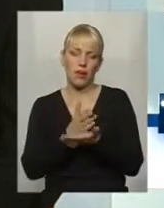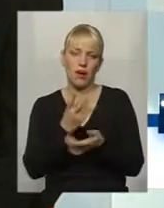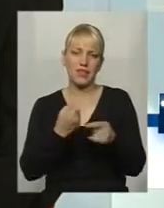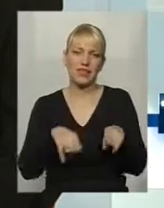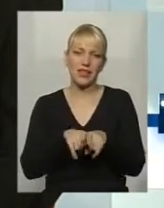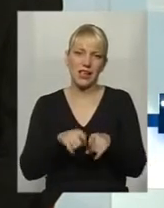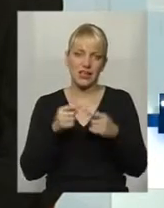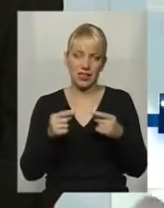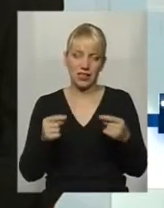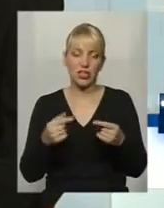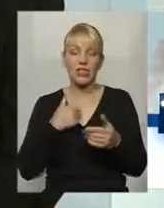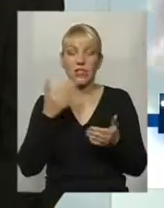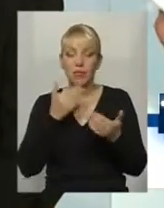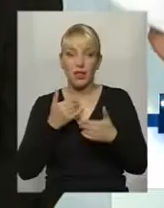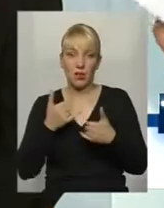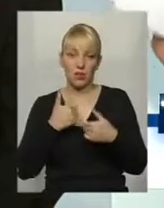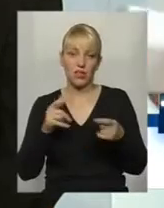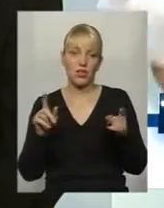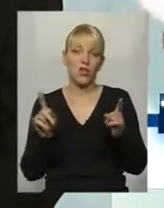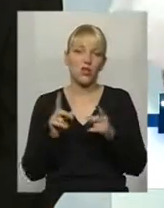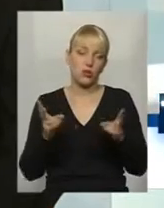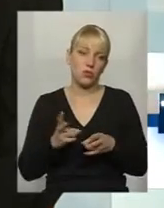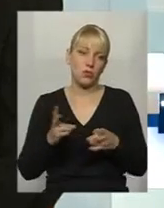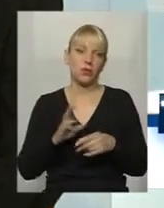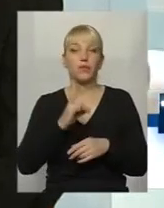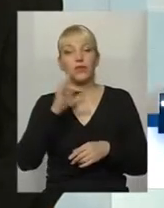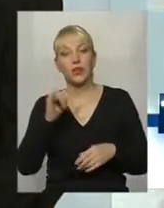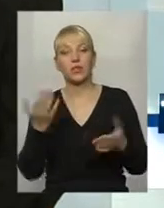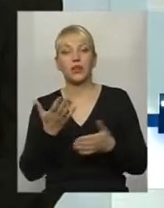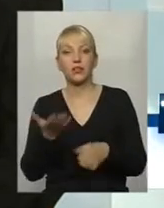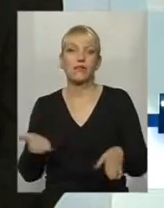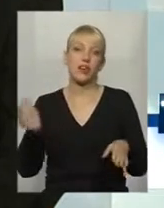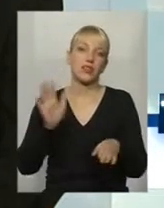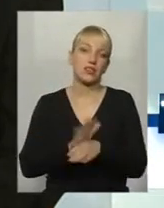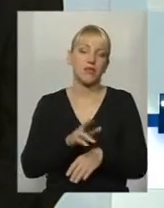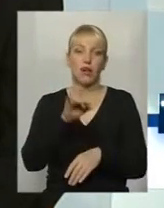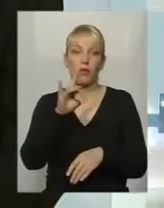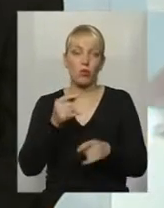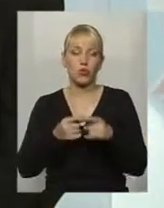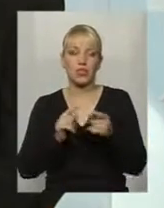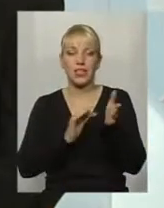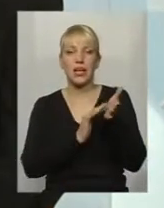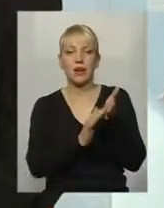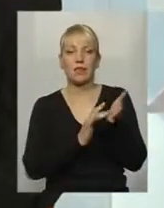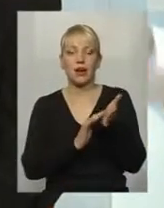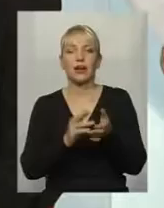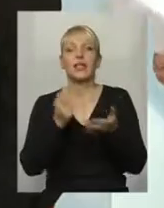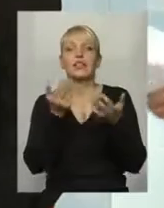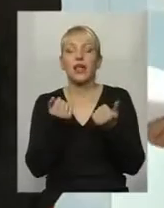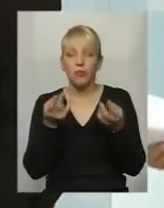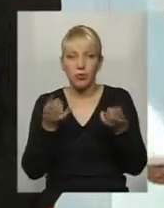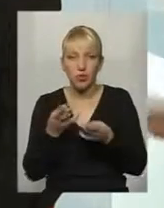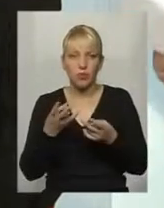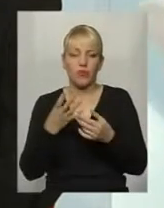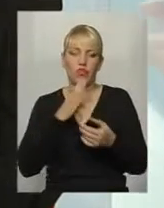Запитали би нас, що нам потрібно. Ні, зверху десь якась вказівка про ці таблички шрифтом Брайля. Шрифт Брайль потрібен. Потрібен в